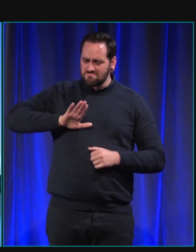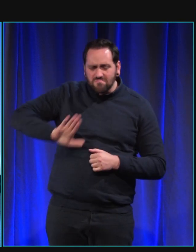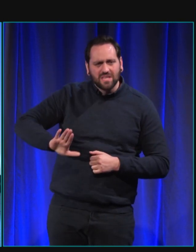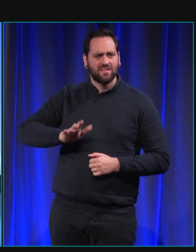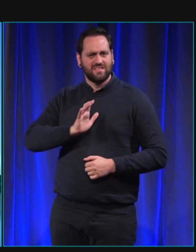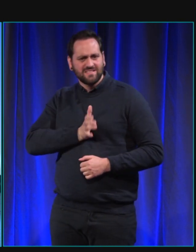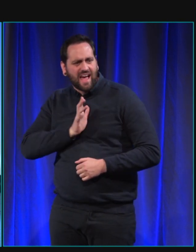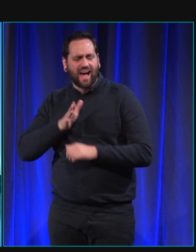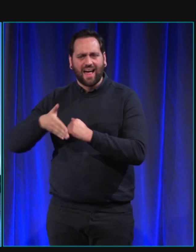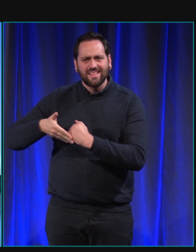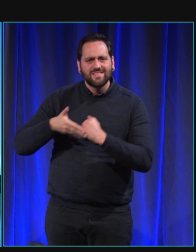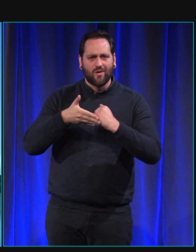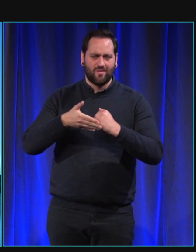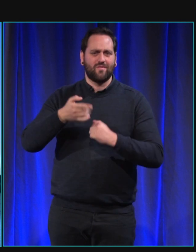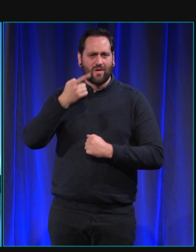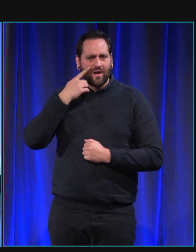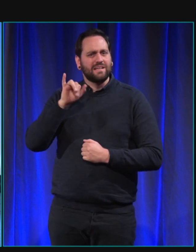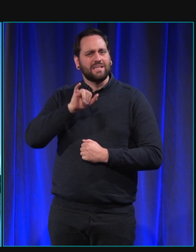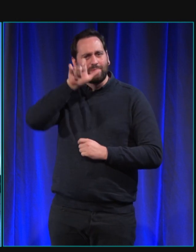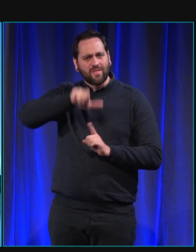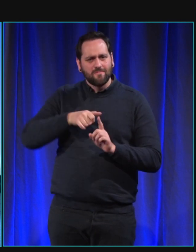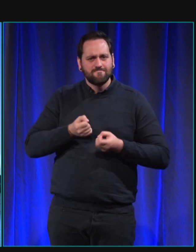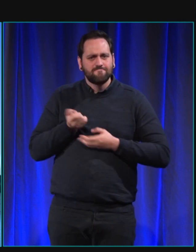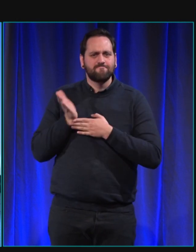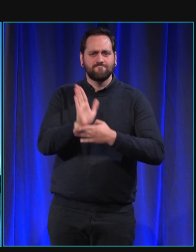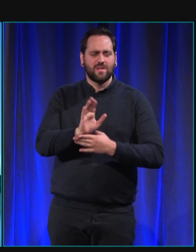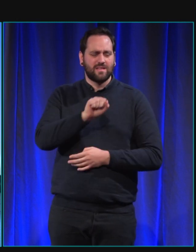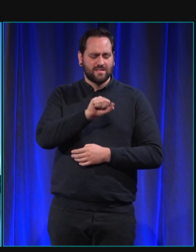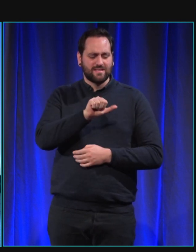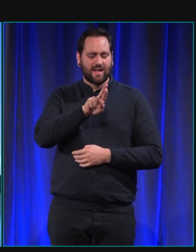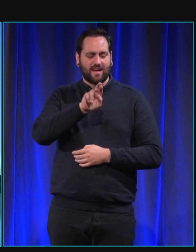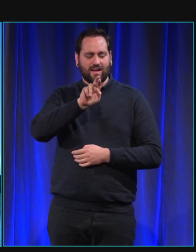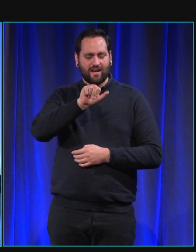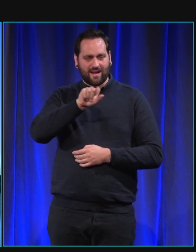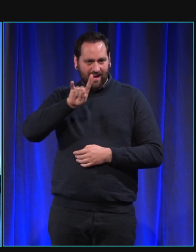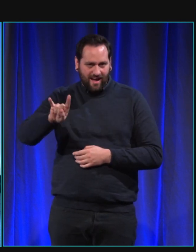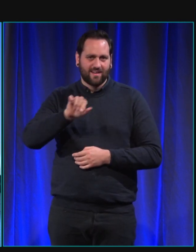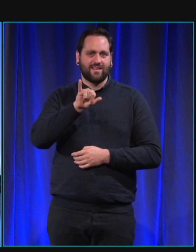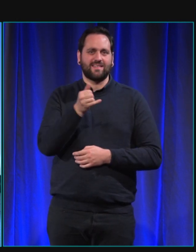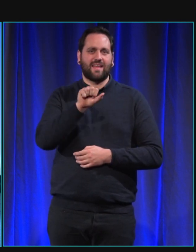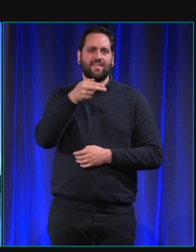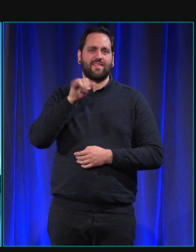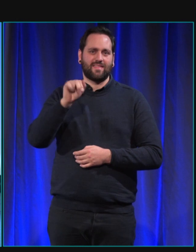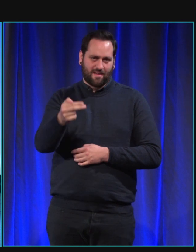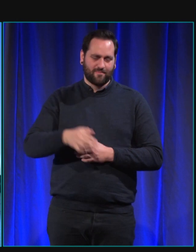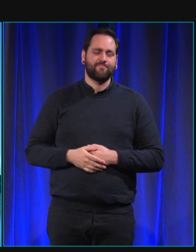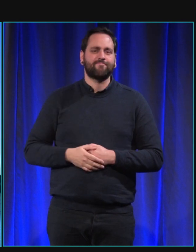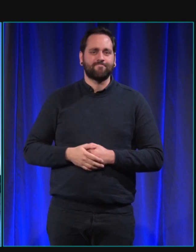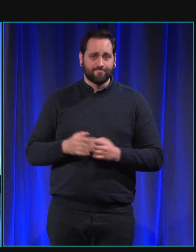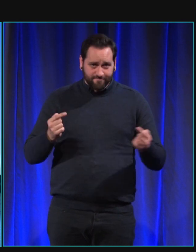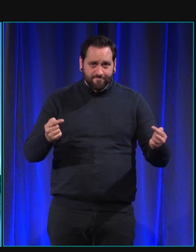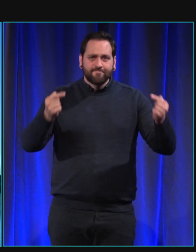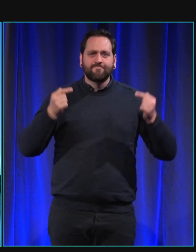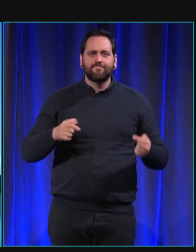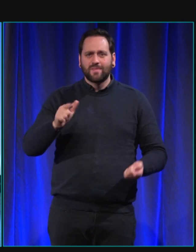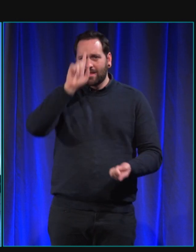nous allons écouter Sarah Janin. Après, nous allons aussi avoir fait un petit focus sur l'éducation canine avec